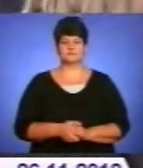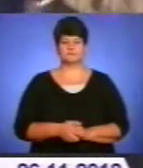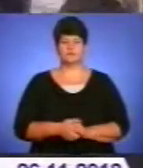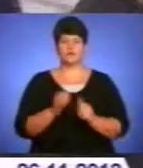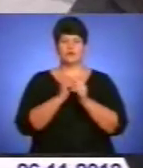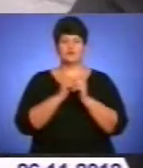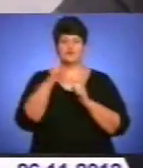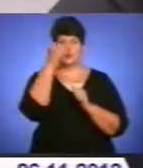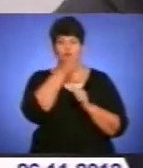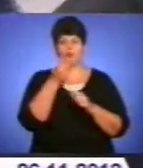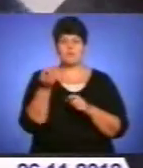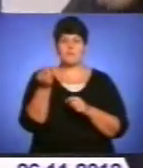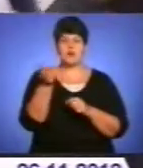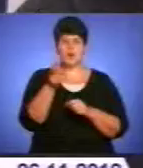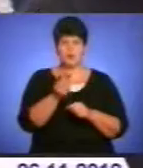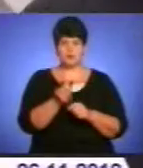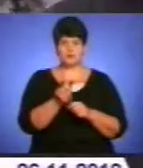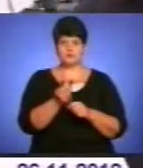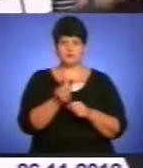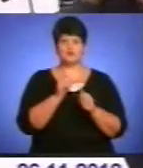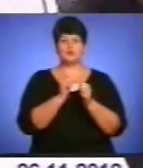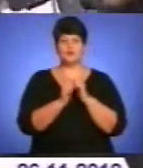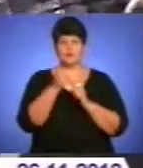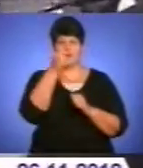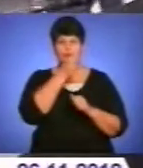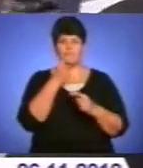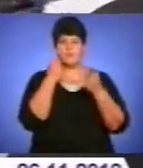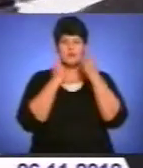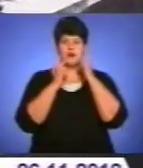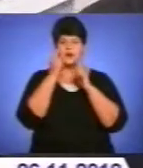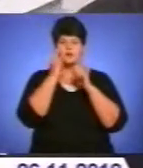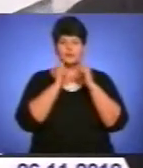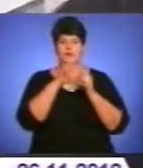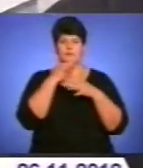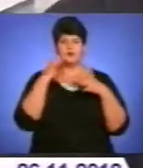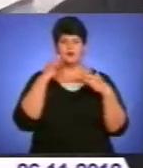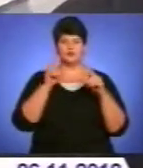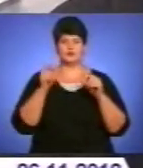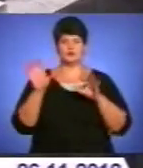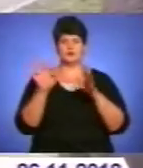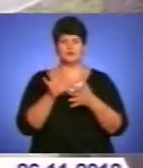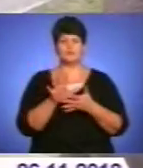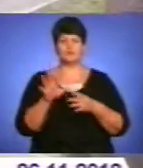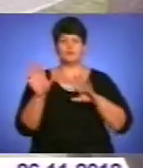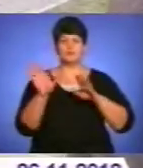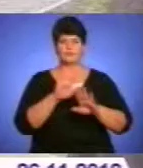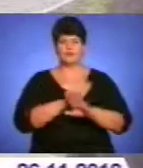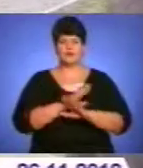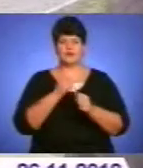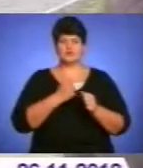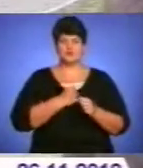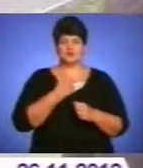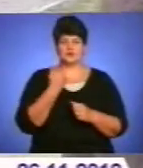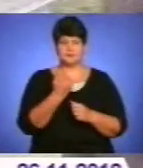Щороку приходимо, щороку плачемо, тому що дуже багато людей пішло, дуже шкода їх. Ми поважаємо пам